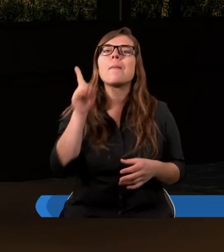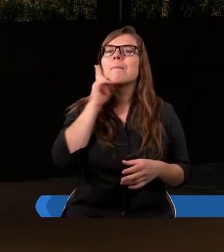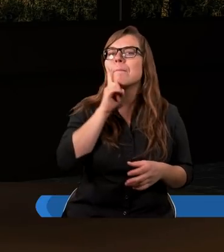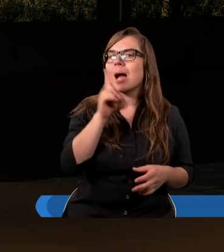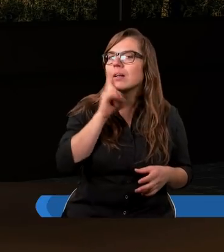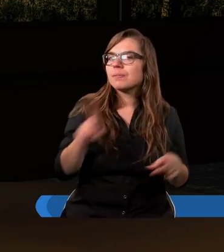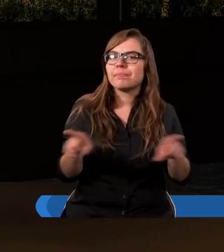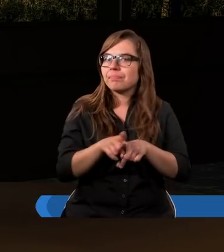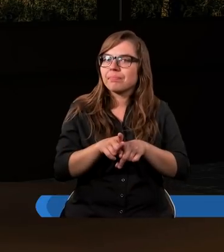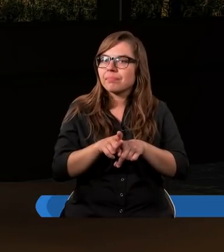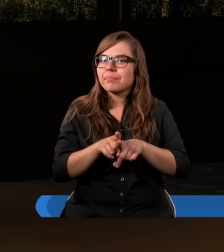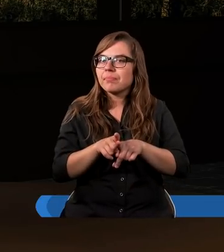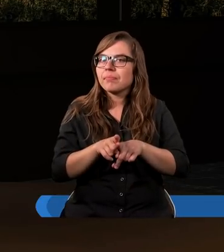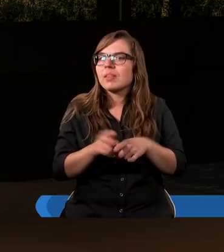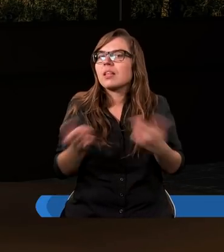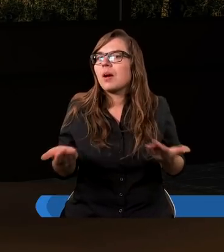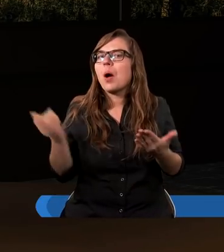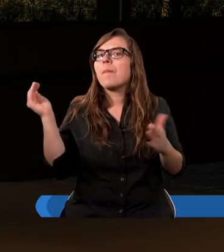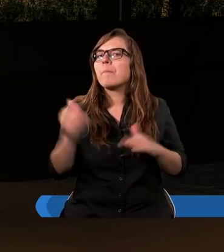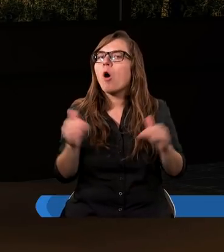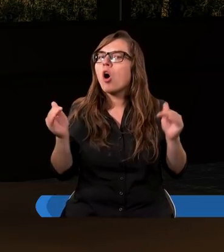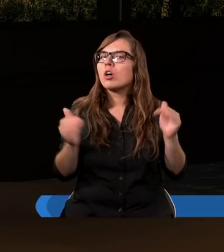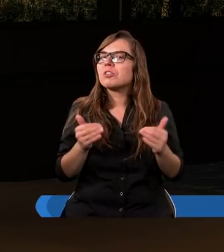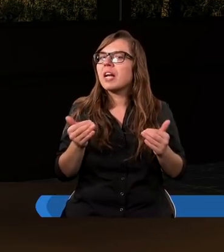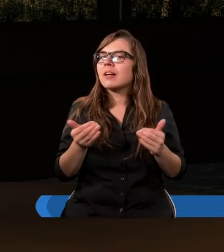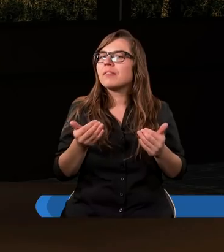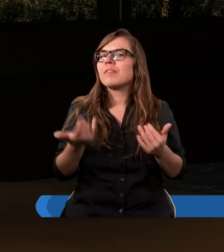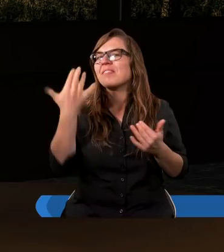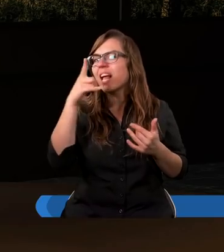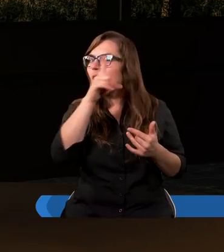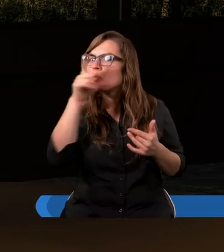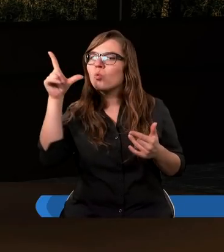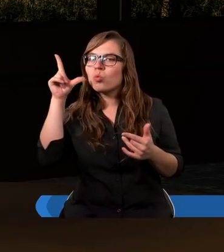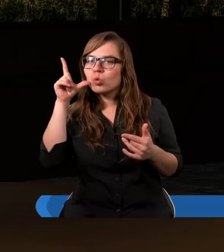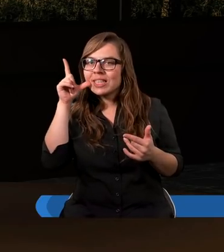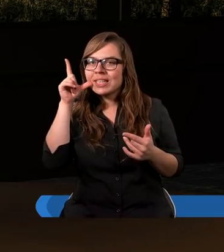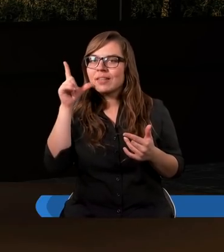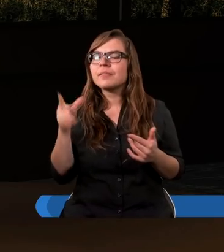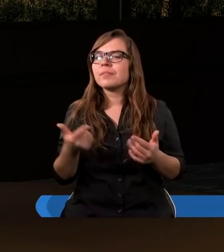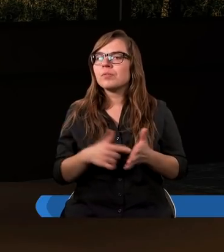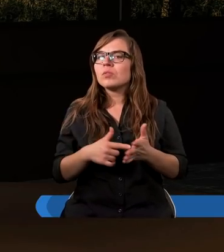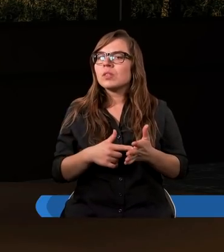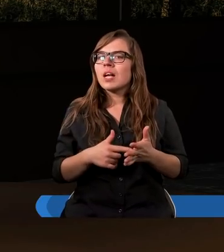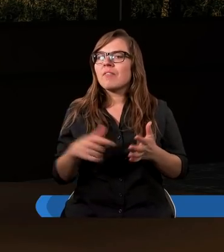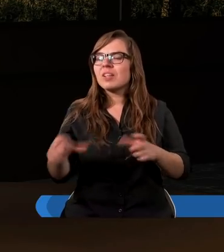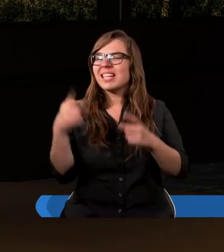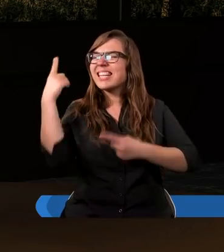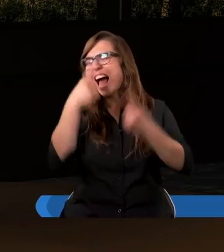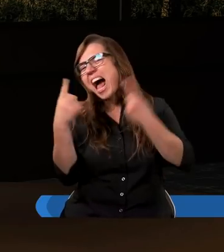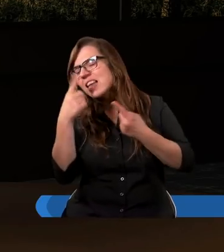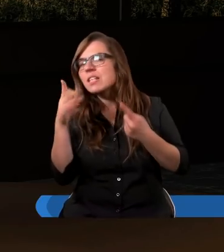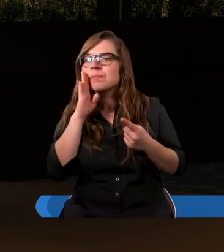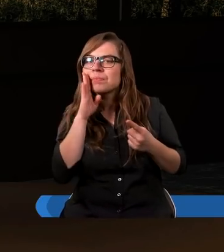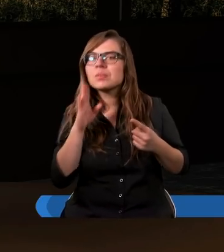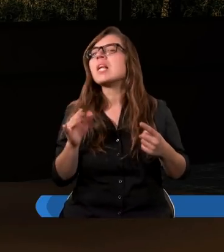kobietę. No może wiele ludzi zastanawiałoby